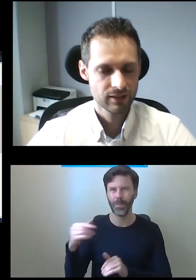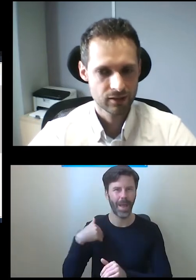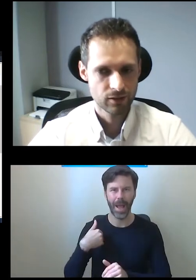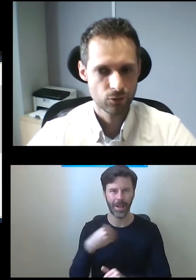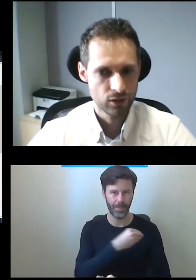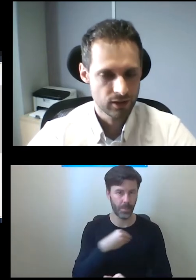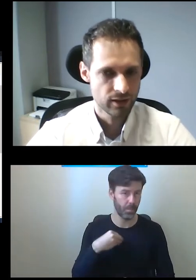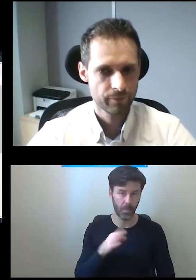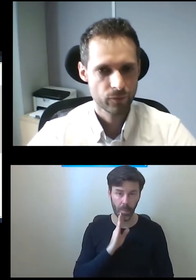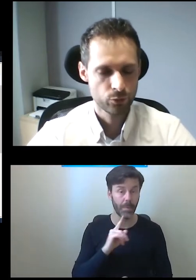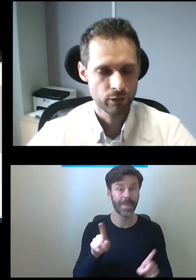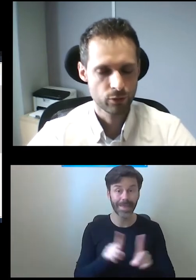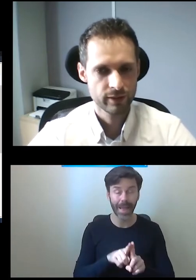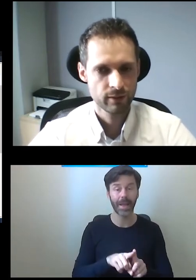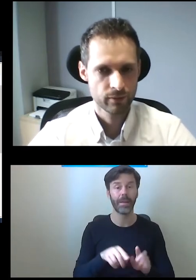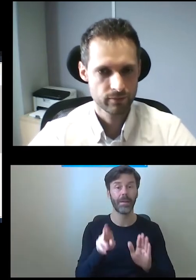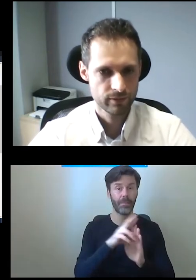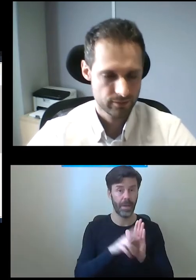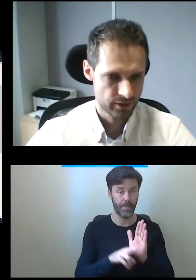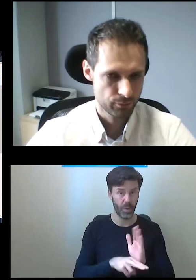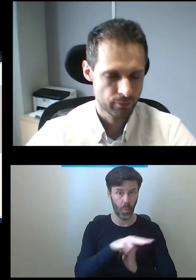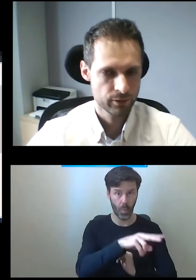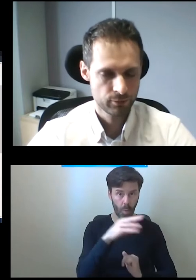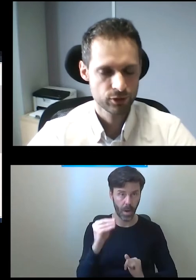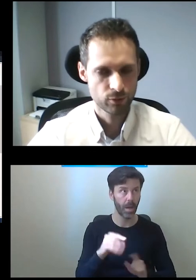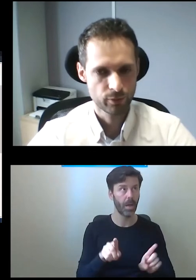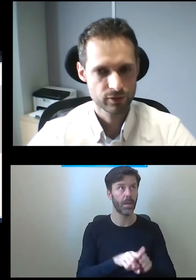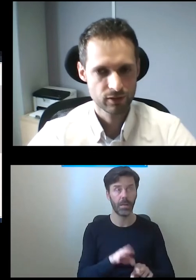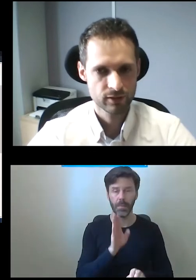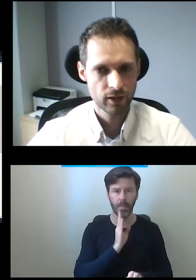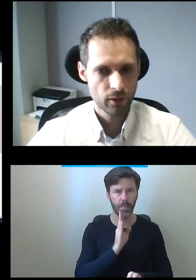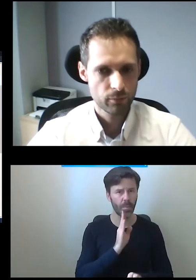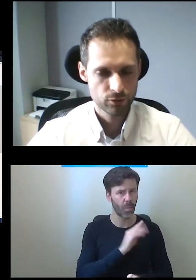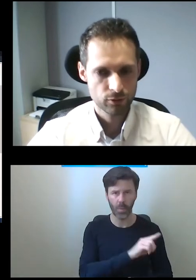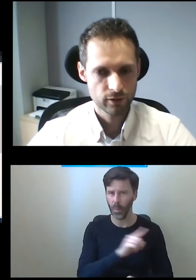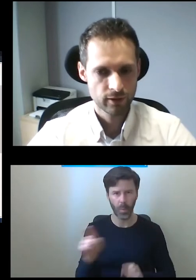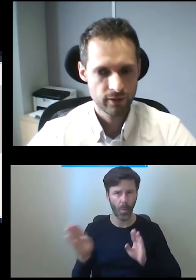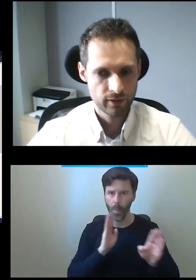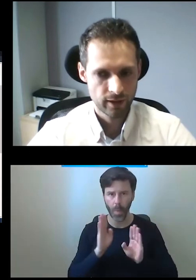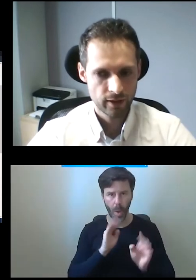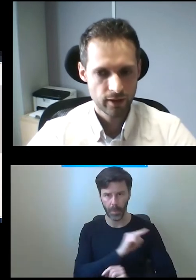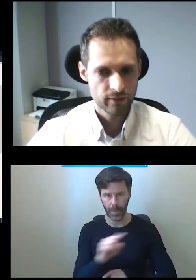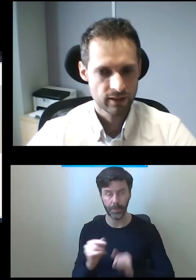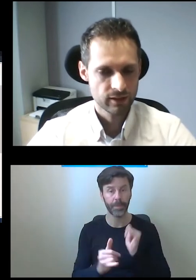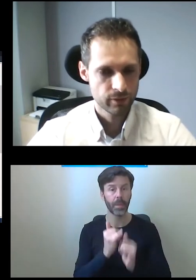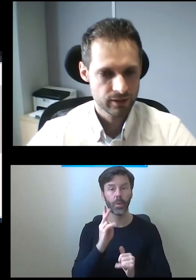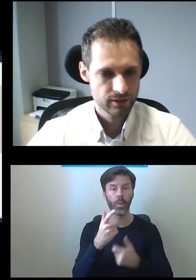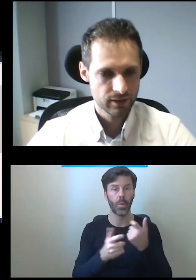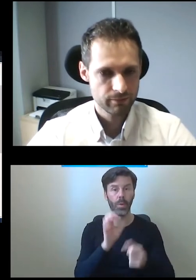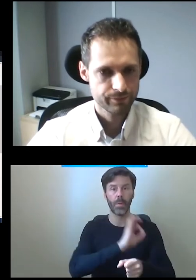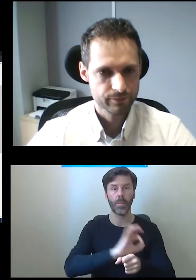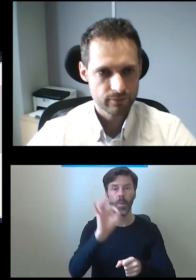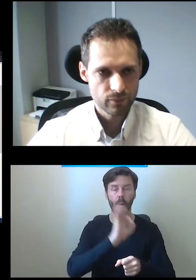standardy unijne, Unii Europejskiej mają też, zbliżone są do polskich. Więc projektując windę w standardzie